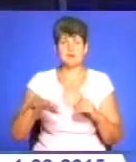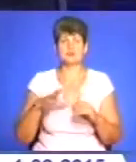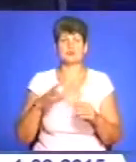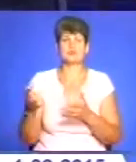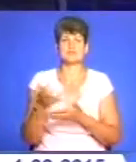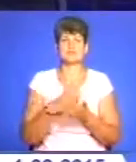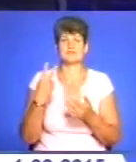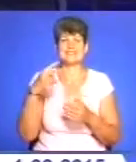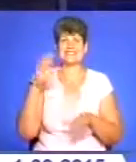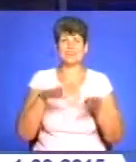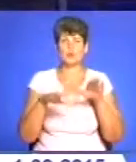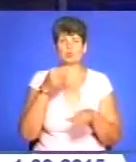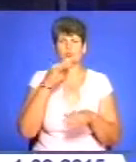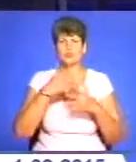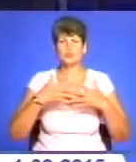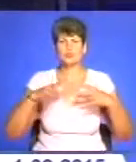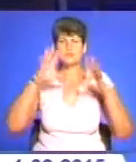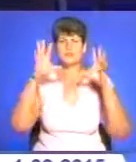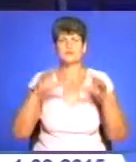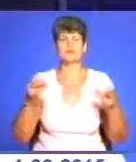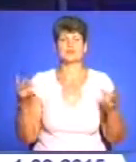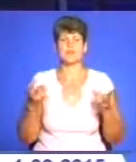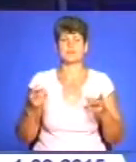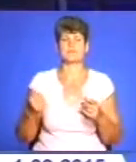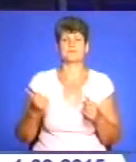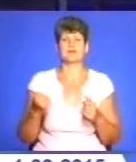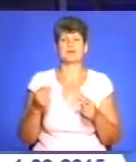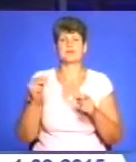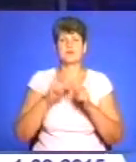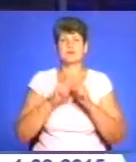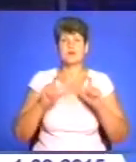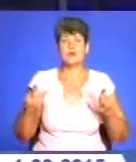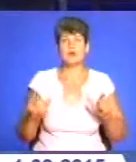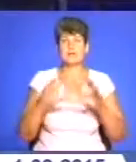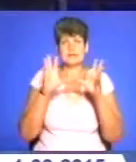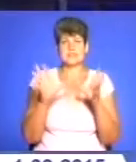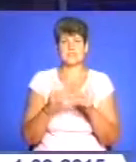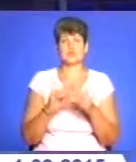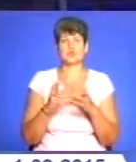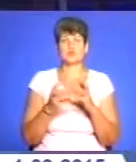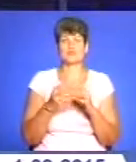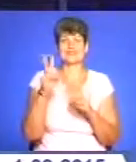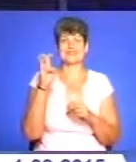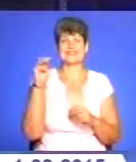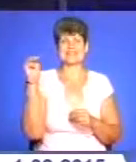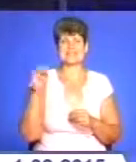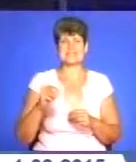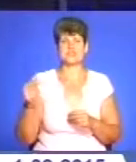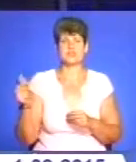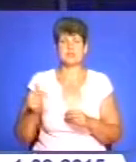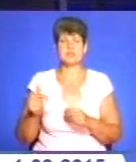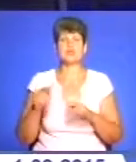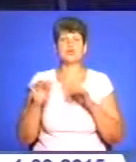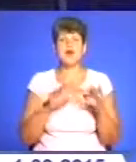усього необхідного для шкільного ранця і для військовослужбовців на загальну суму майже 300 тисяч гривень. До